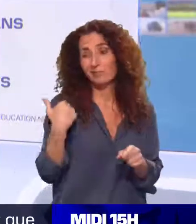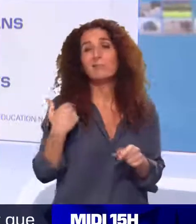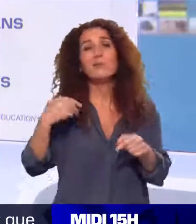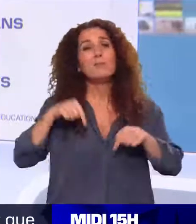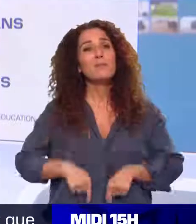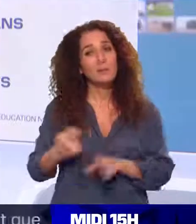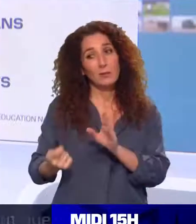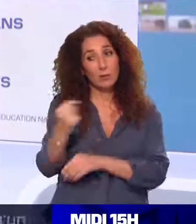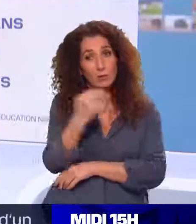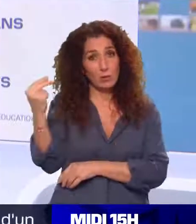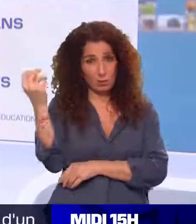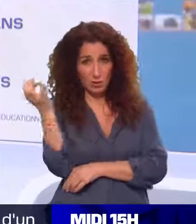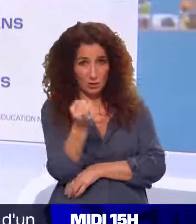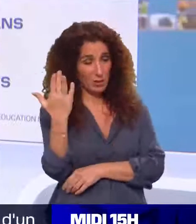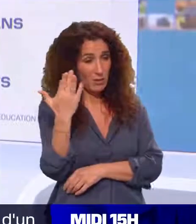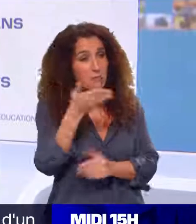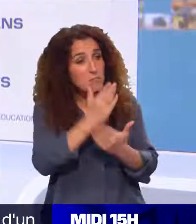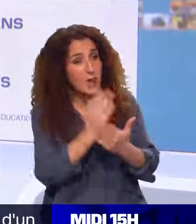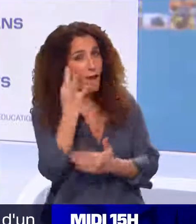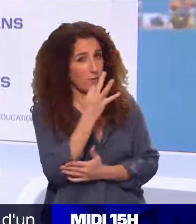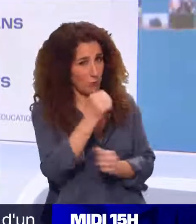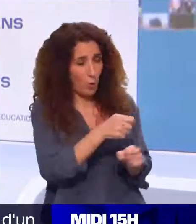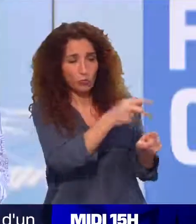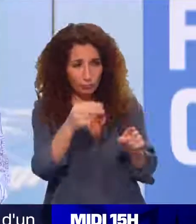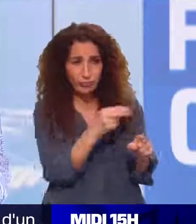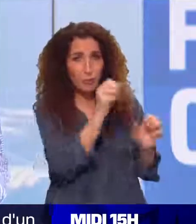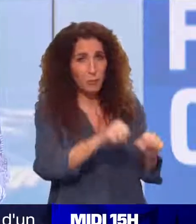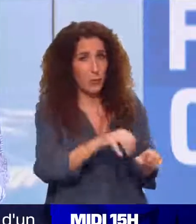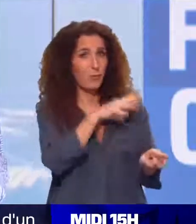pourraient probablement se faire vacciner à la mi-avril. Merci Fanny Wekscheider.